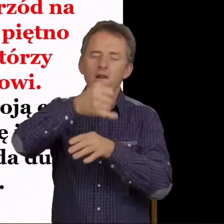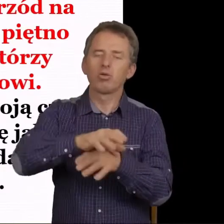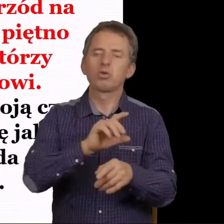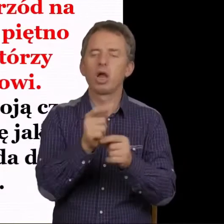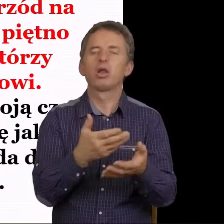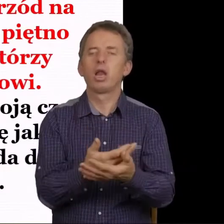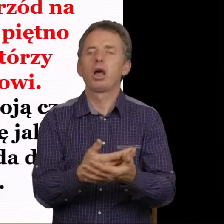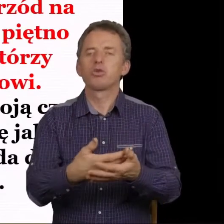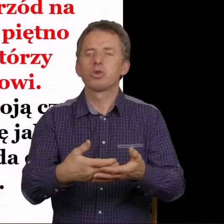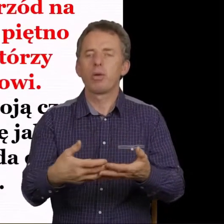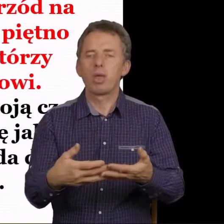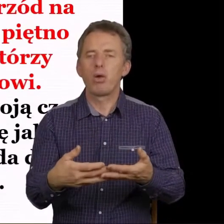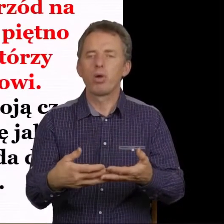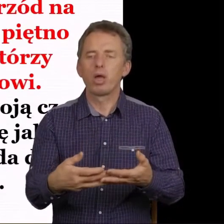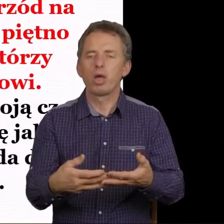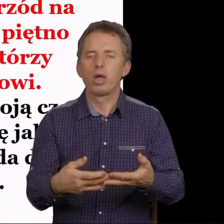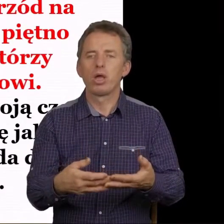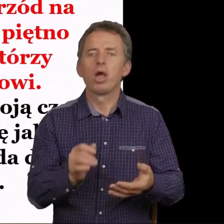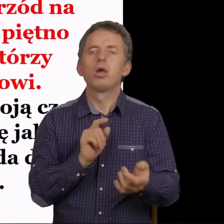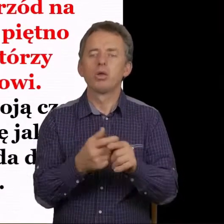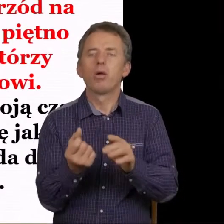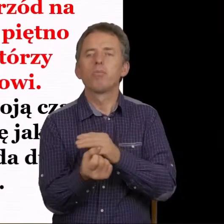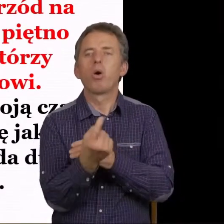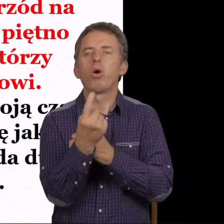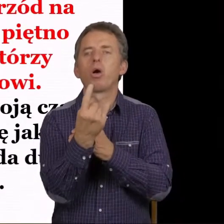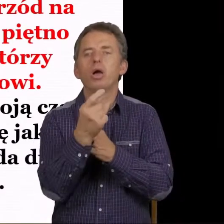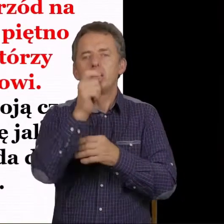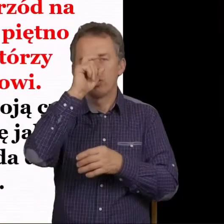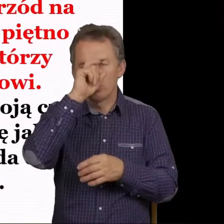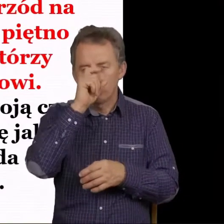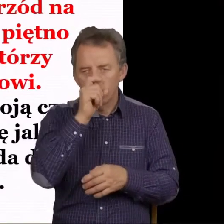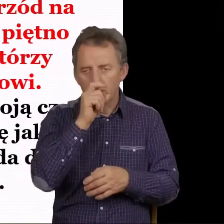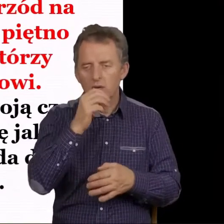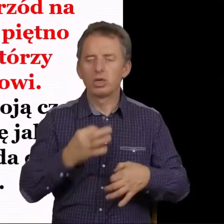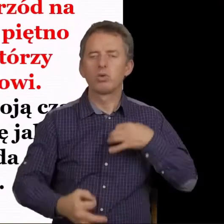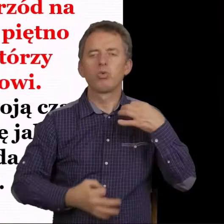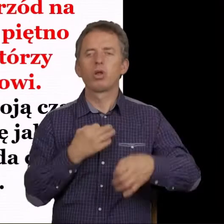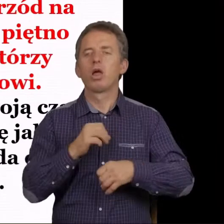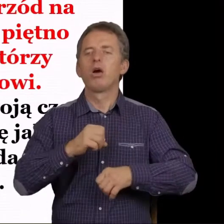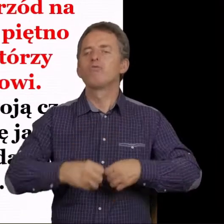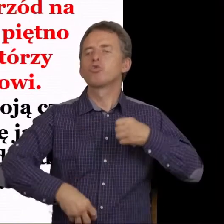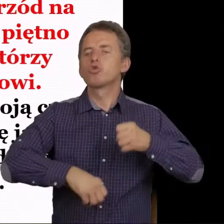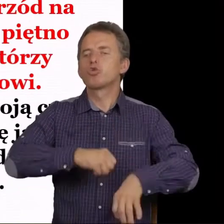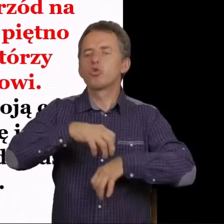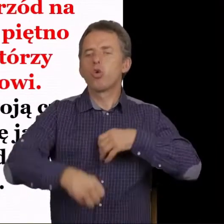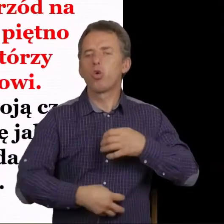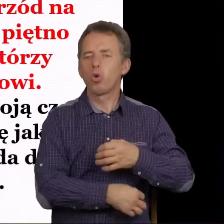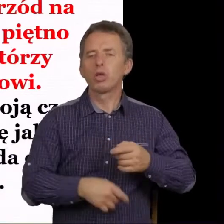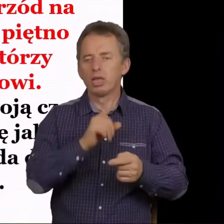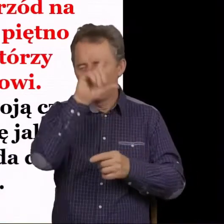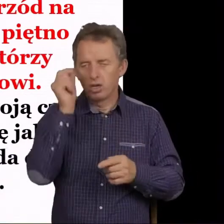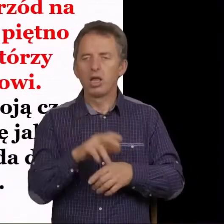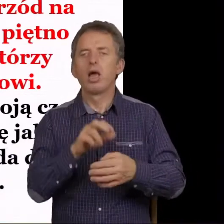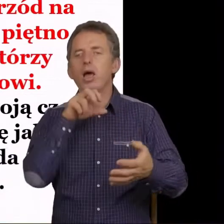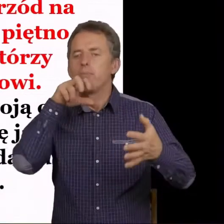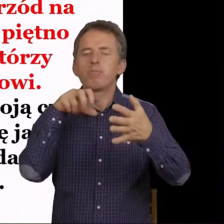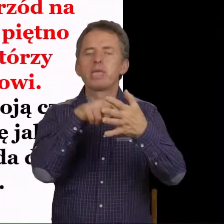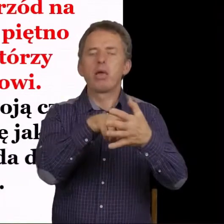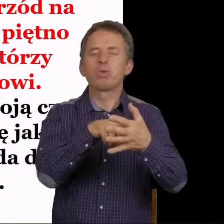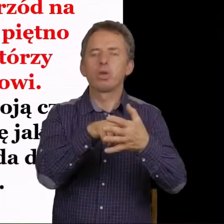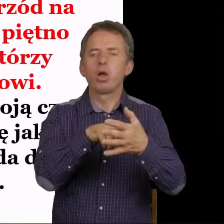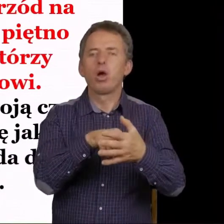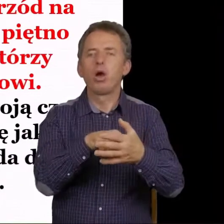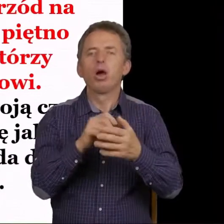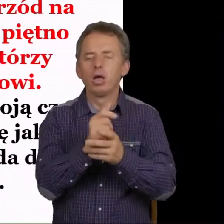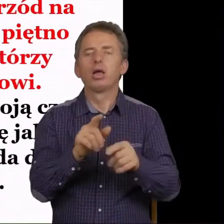czaszę na ziemię. I pojawił się zły i złośliwy wrzut na ludziach, którzy mieli piętno zwierzęcia i na